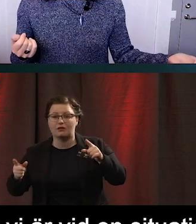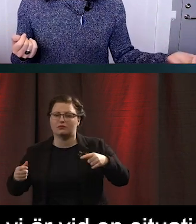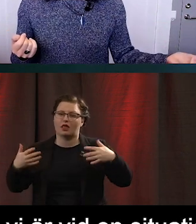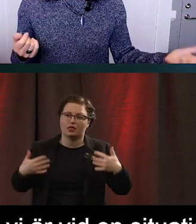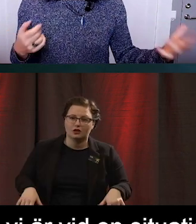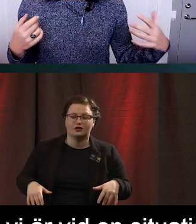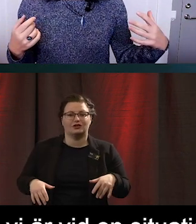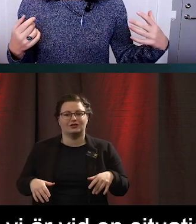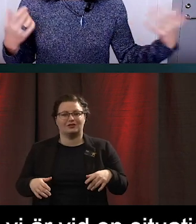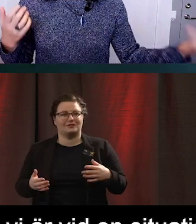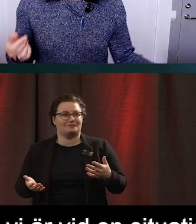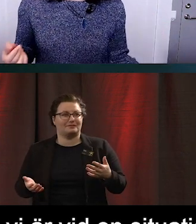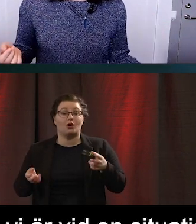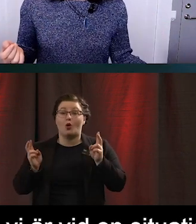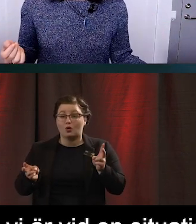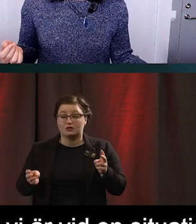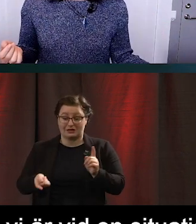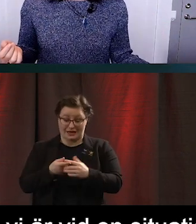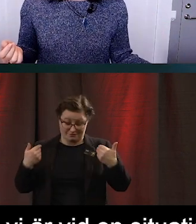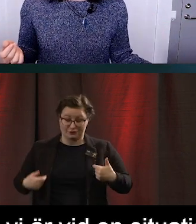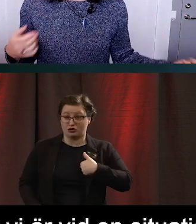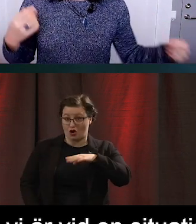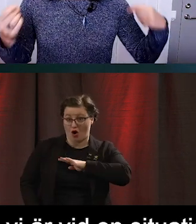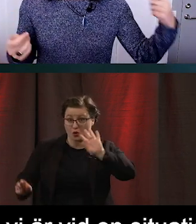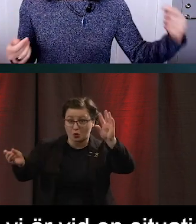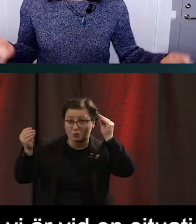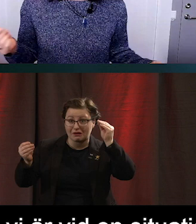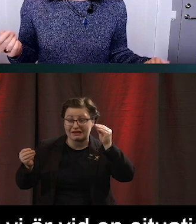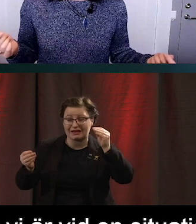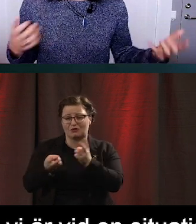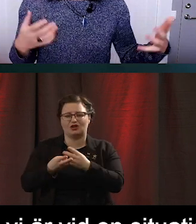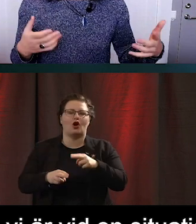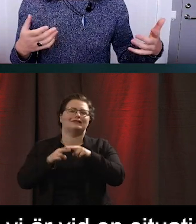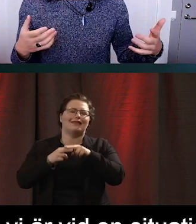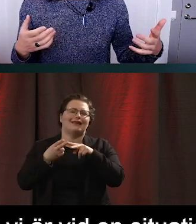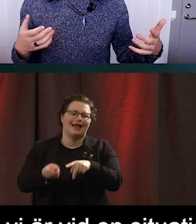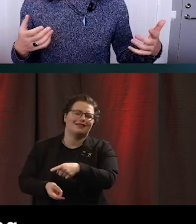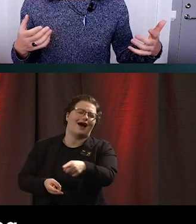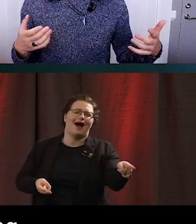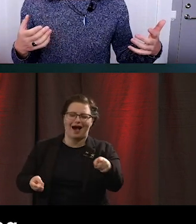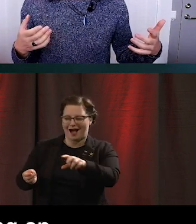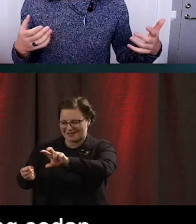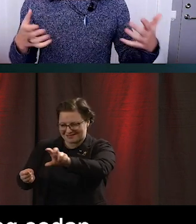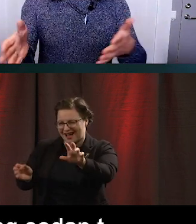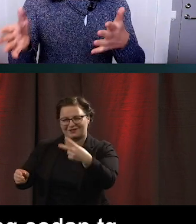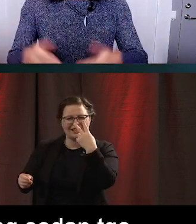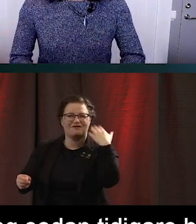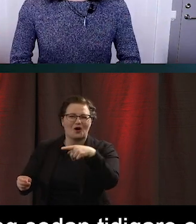även bero på om vi har en utbildning sedan tidigare och har möjlighet att känna igen relaterade tecken som